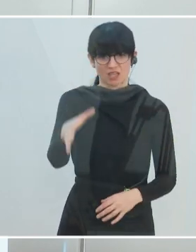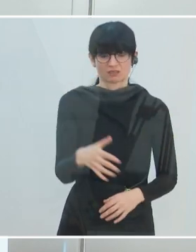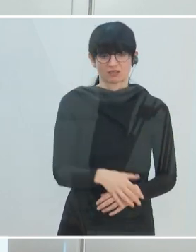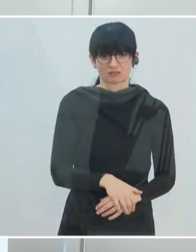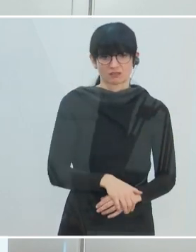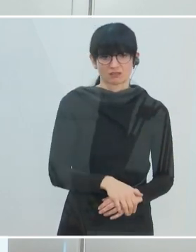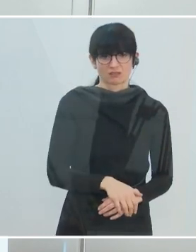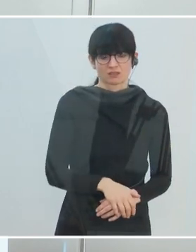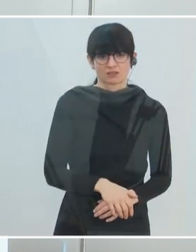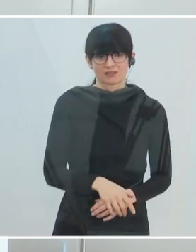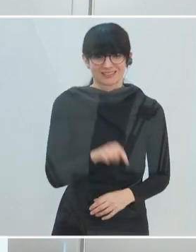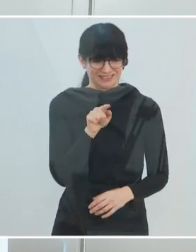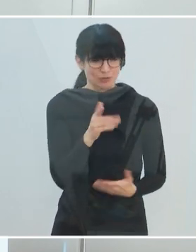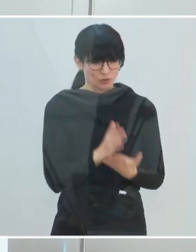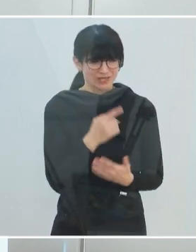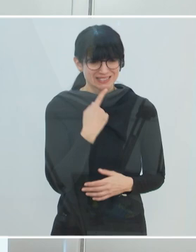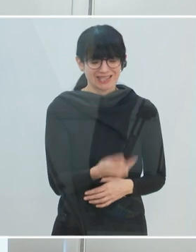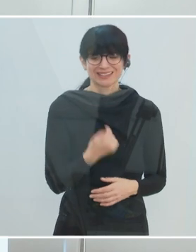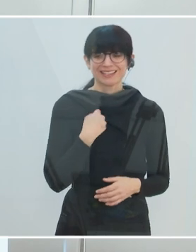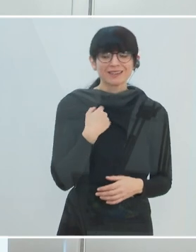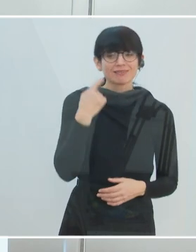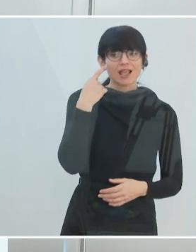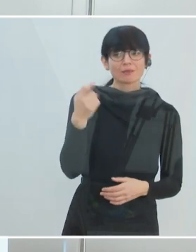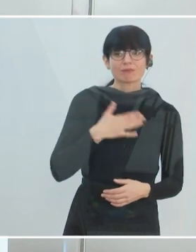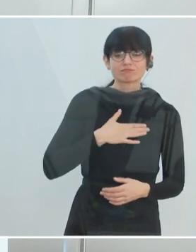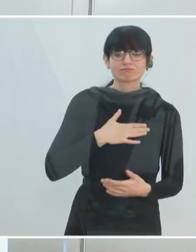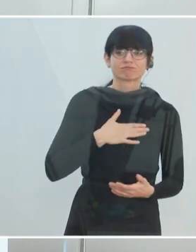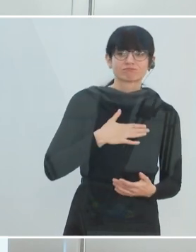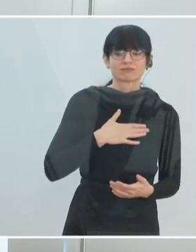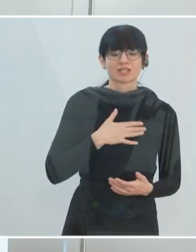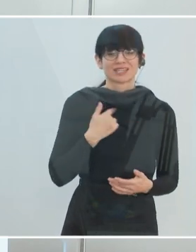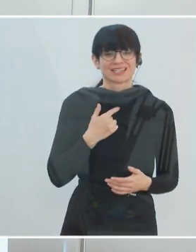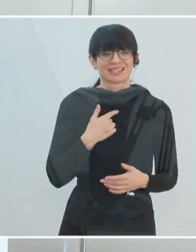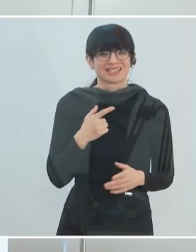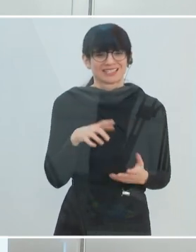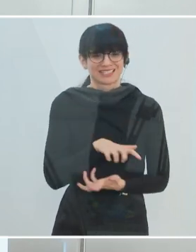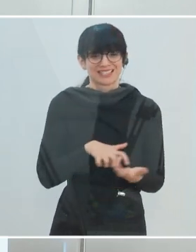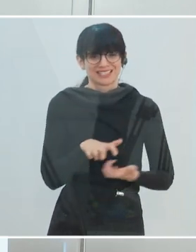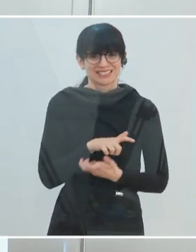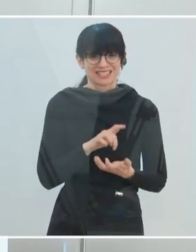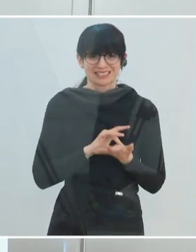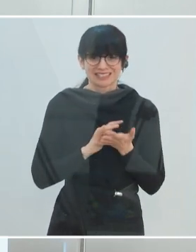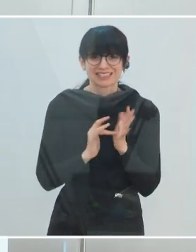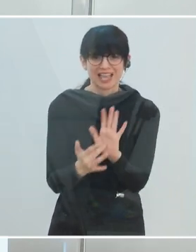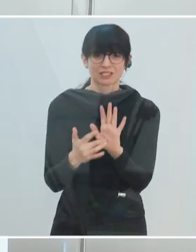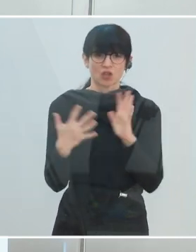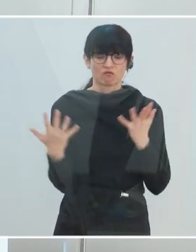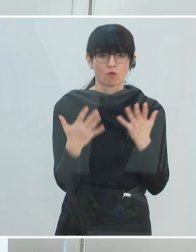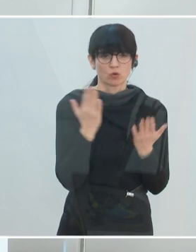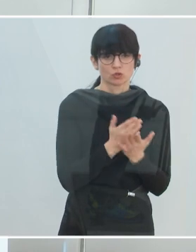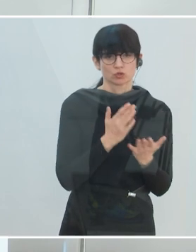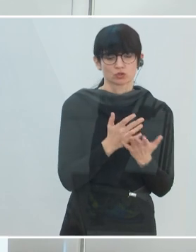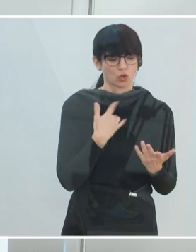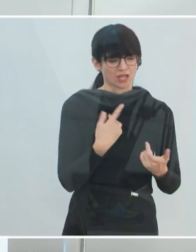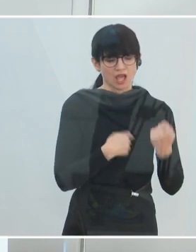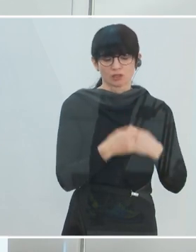haben mit der Formulierung das sehr genau getroffen, was ich mir denke. Nämlich diese Krise zeigt uns ja auch in manchen Bereichen, wo wir einen besonderen